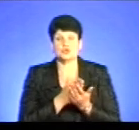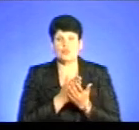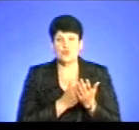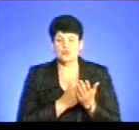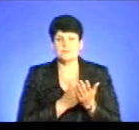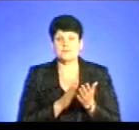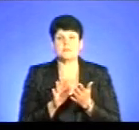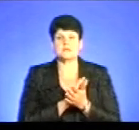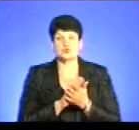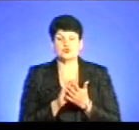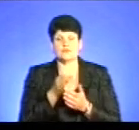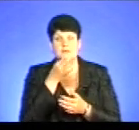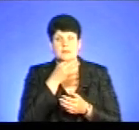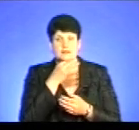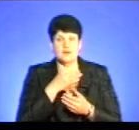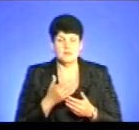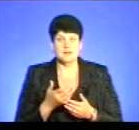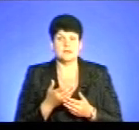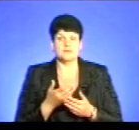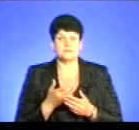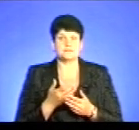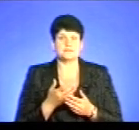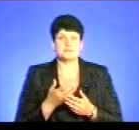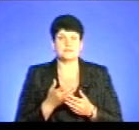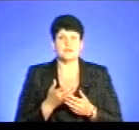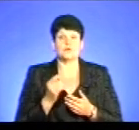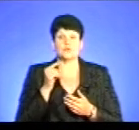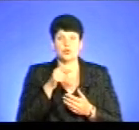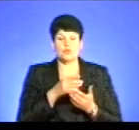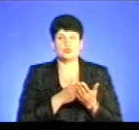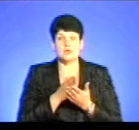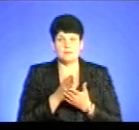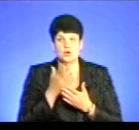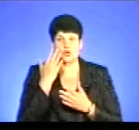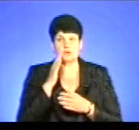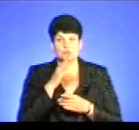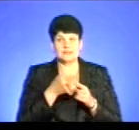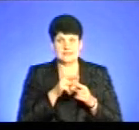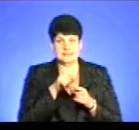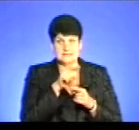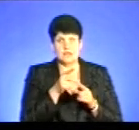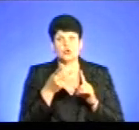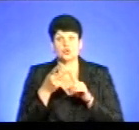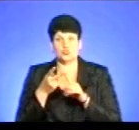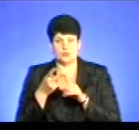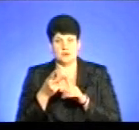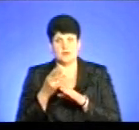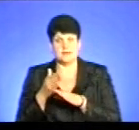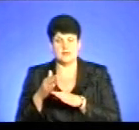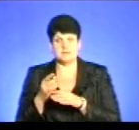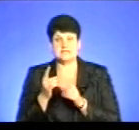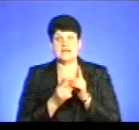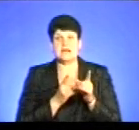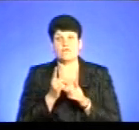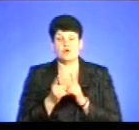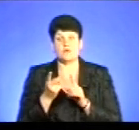безкоштовні медикаменти. Тобто, якраз, коли ми пройдемо цей етап, звичайно, другий етап буде реформа